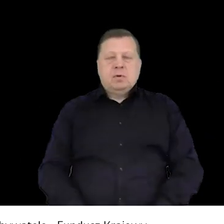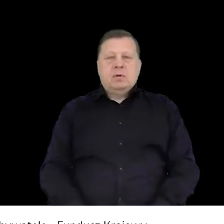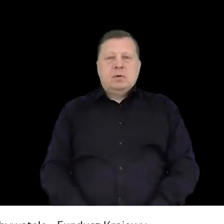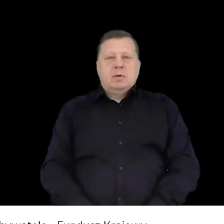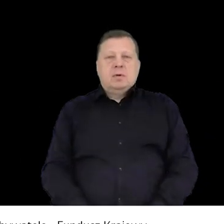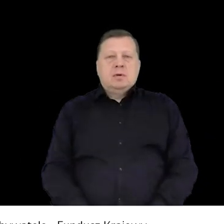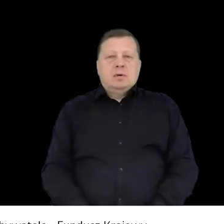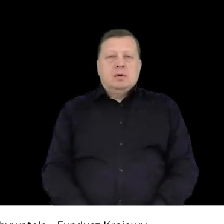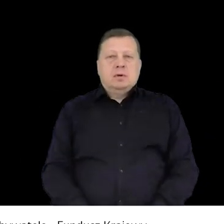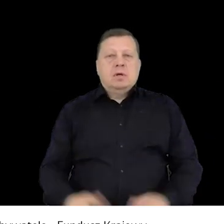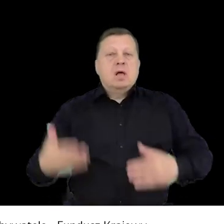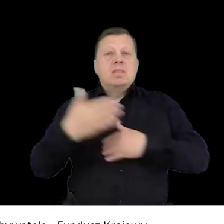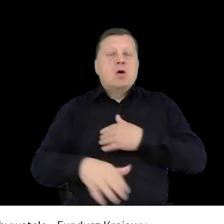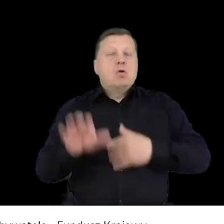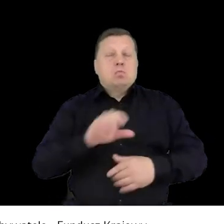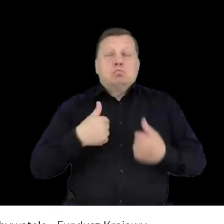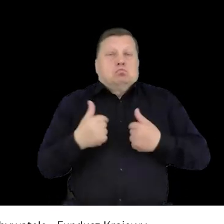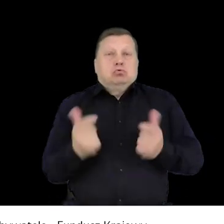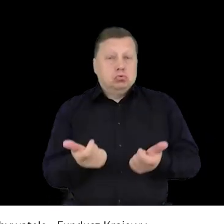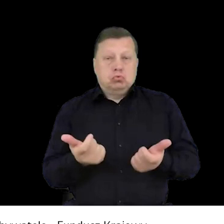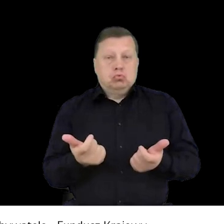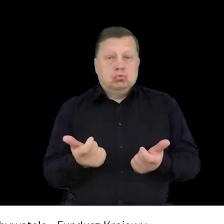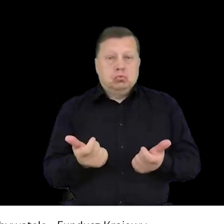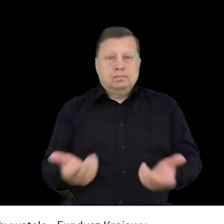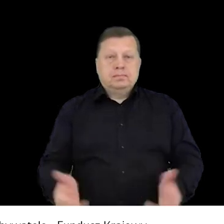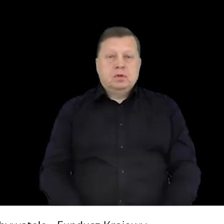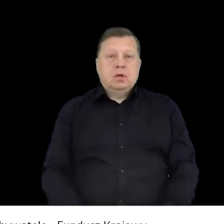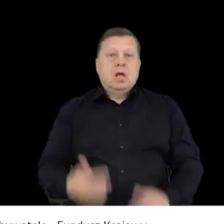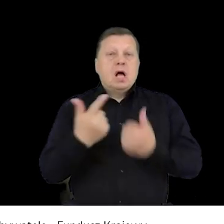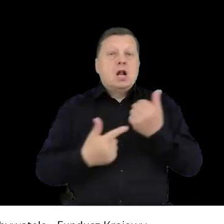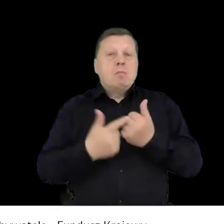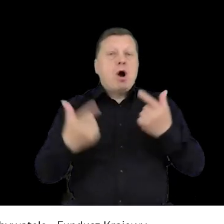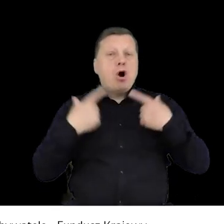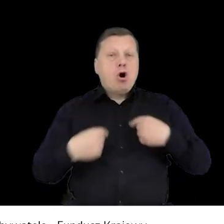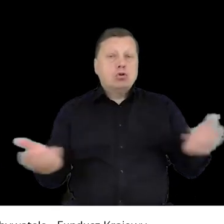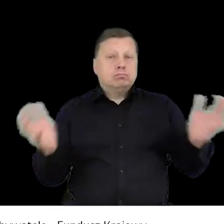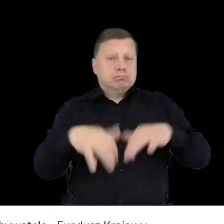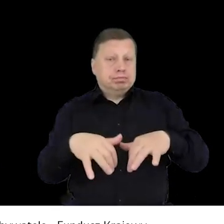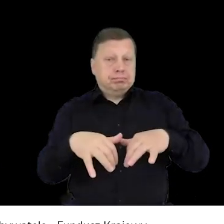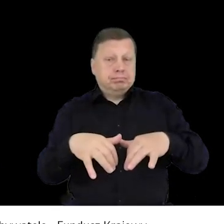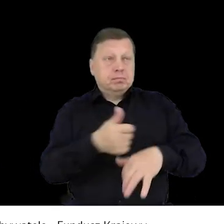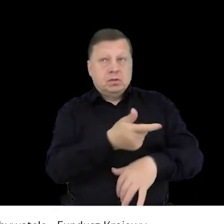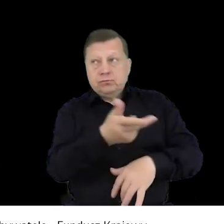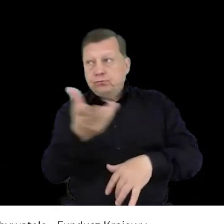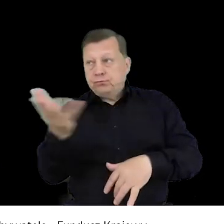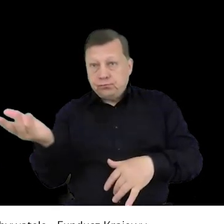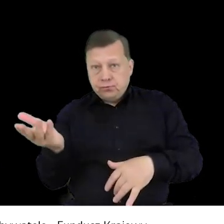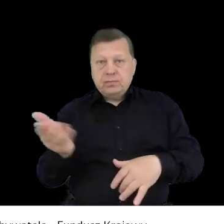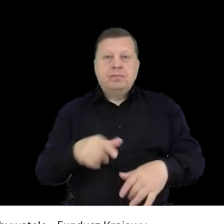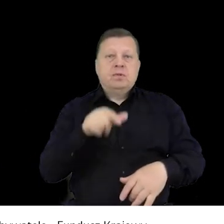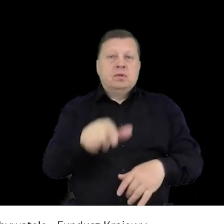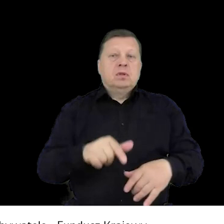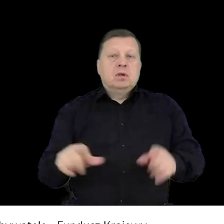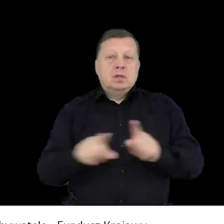I na koniec co obserwujemy? Obserwujemy liczbę osób biorących udział w zgromadzeniach, ich przekazy i